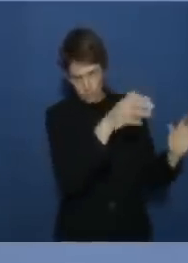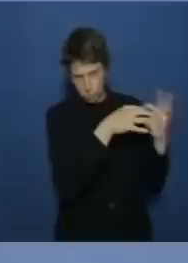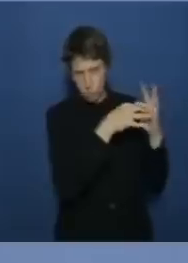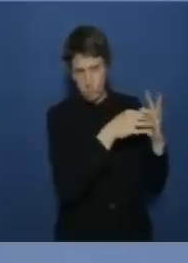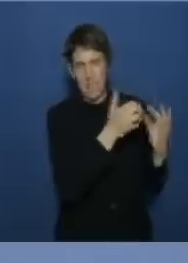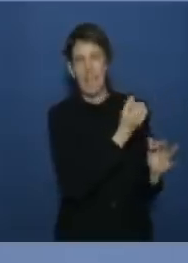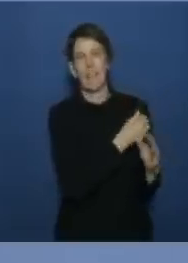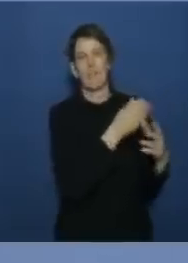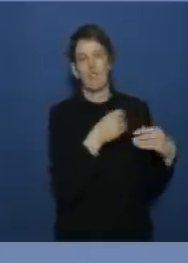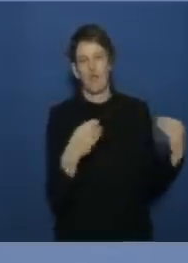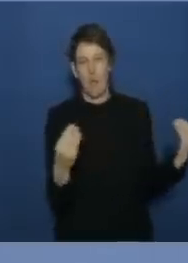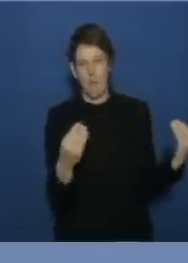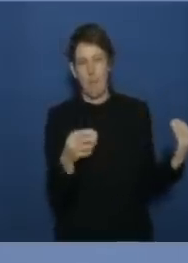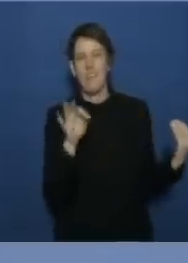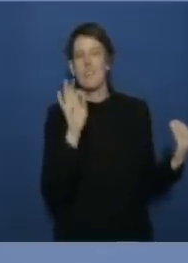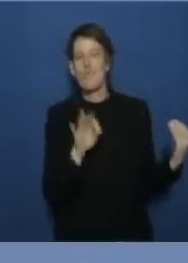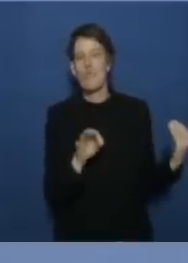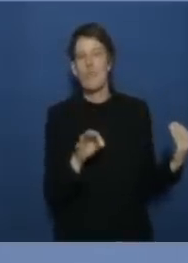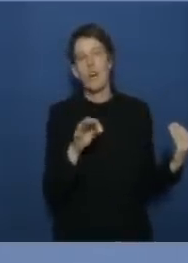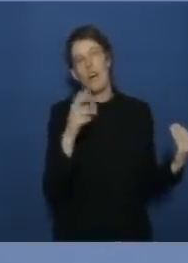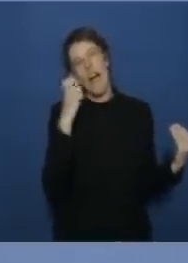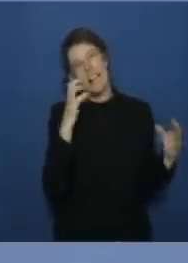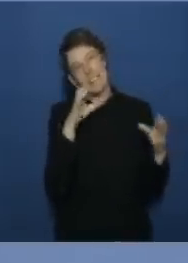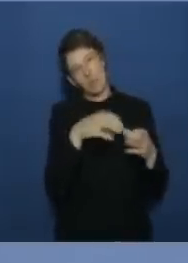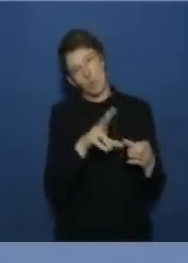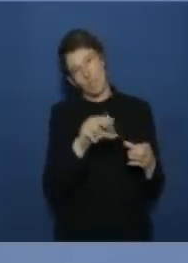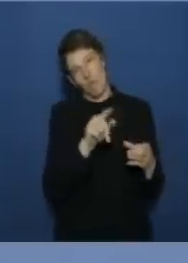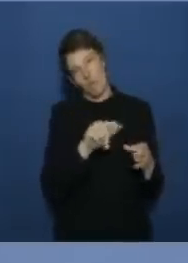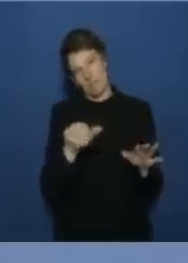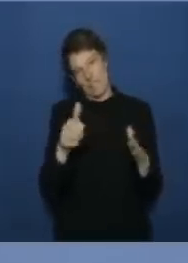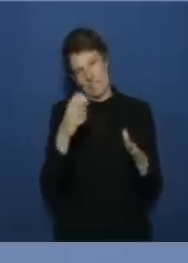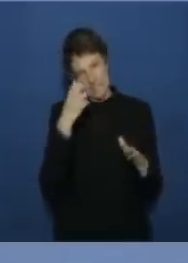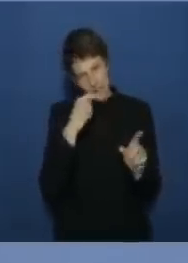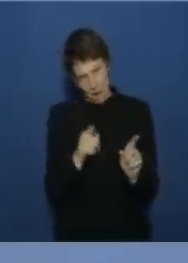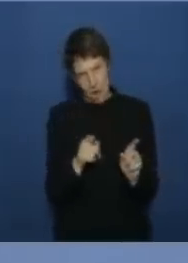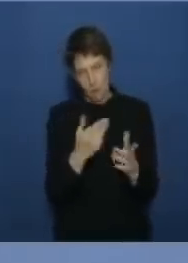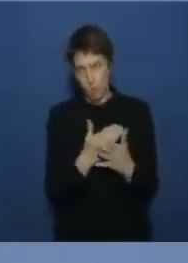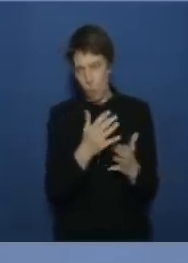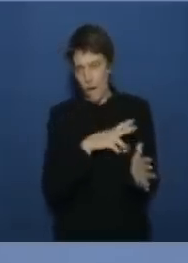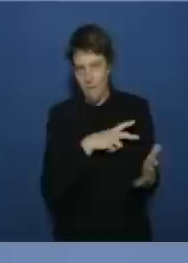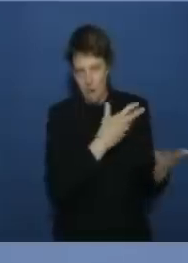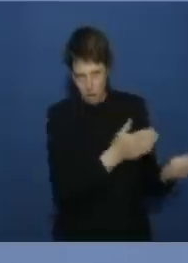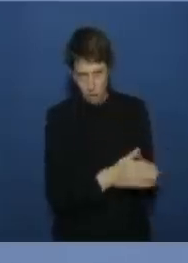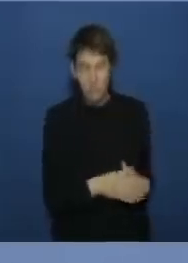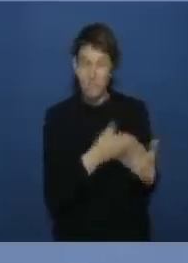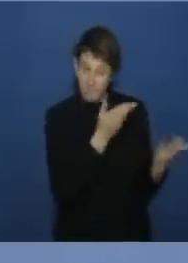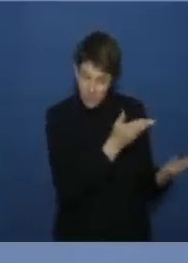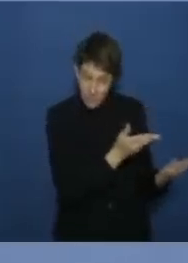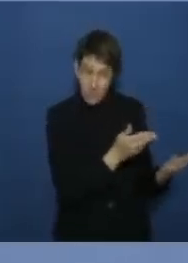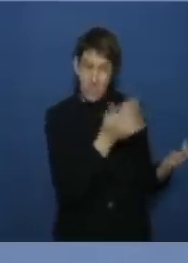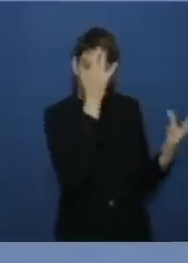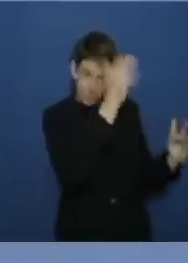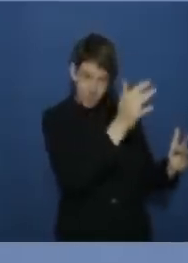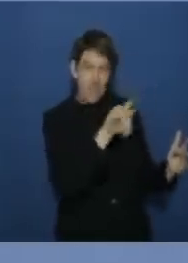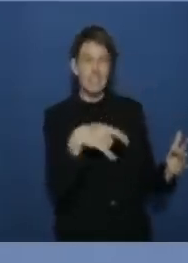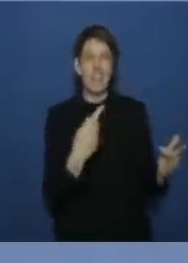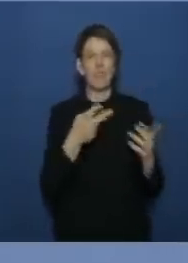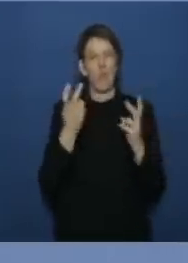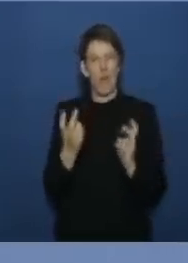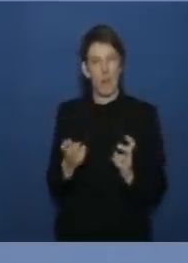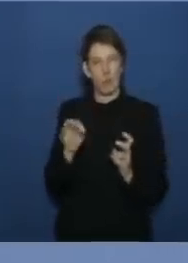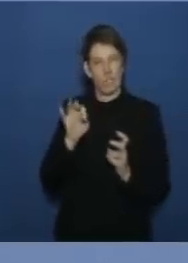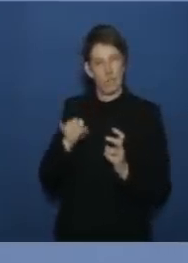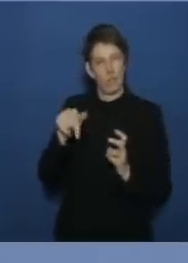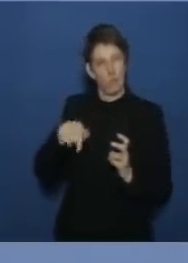impfstoff auch für die altersgruppe zwölf bis 16 und das ist die voraussetzung dass so ein impfstoff